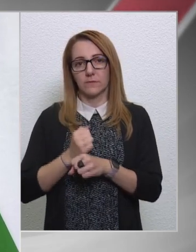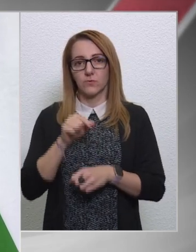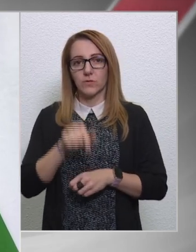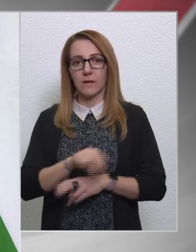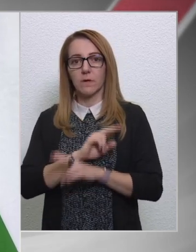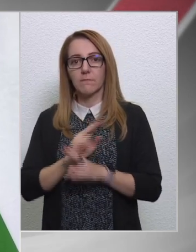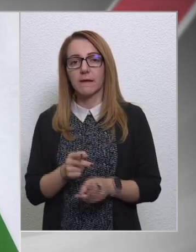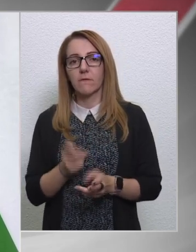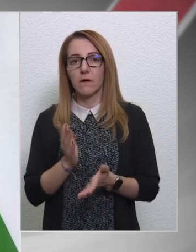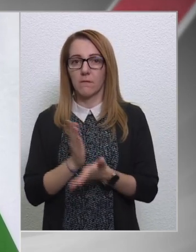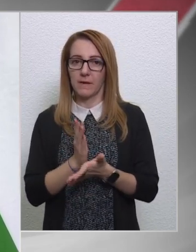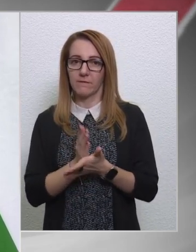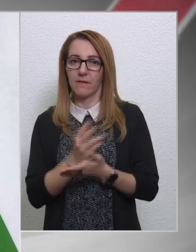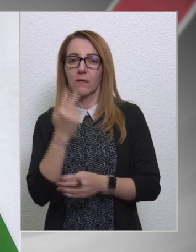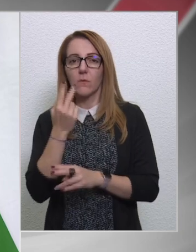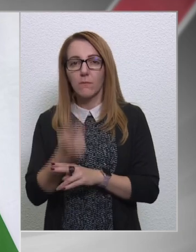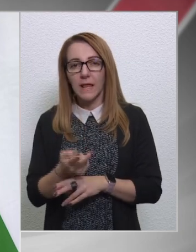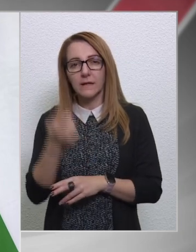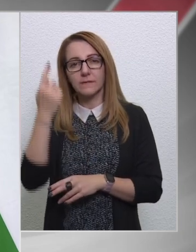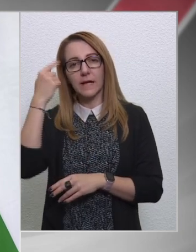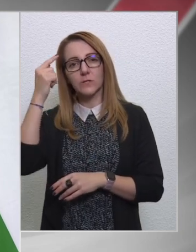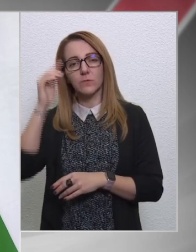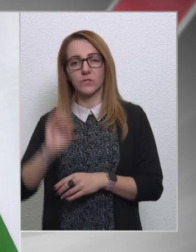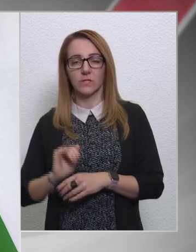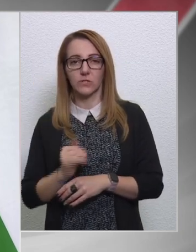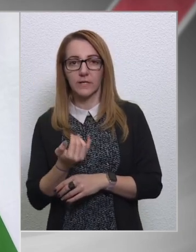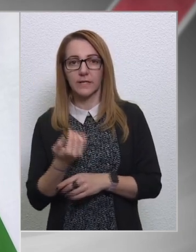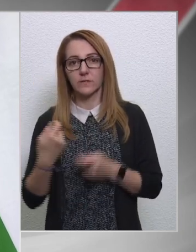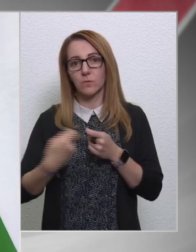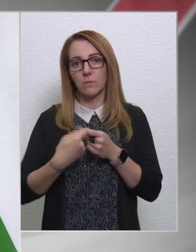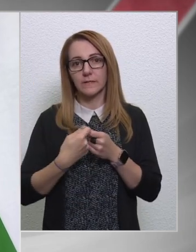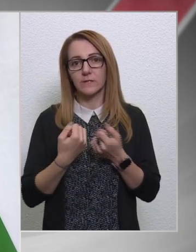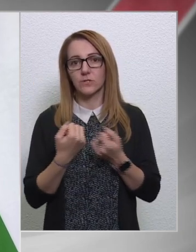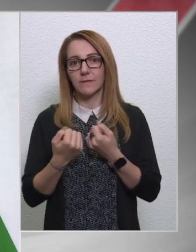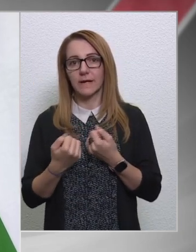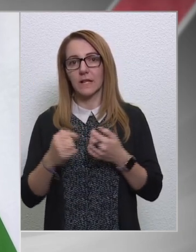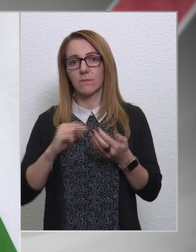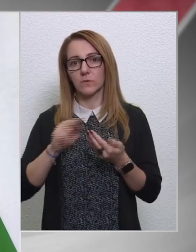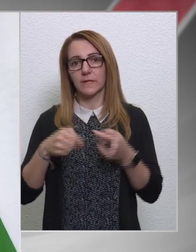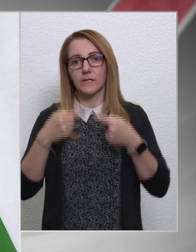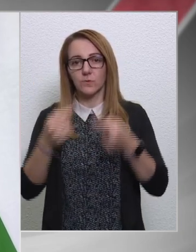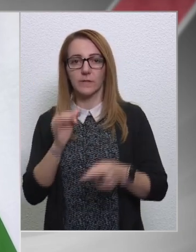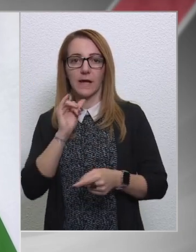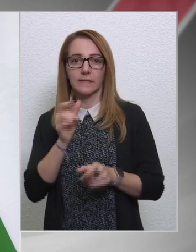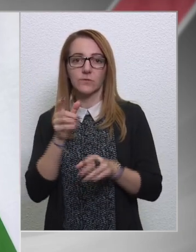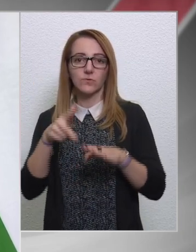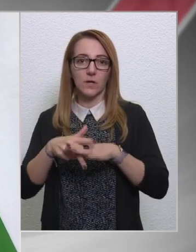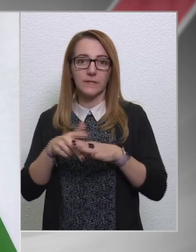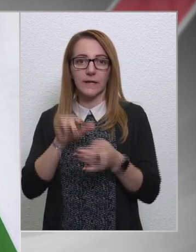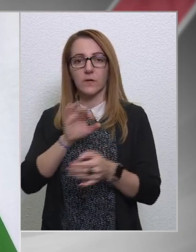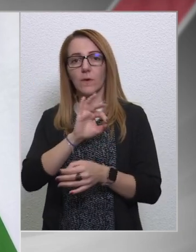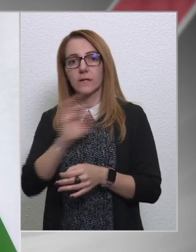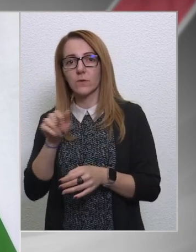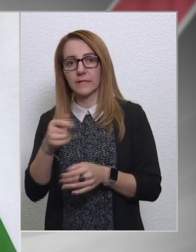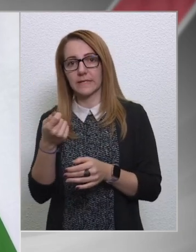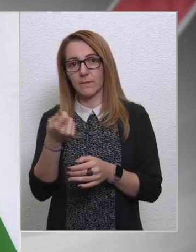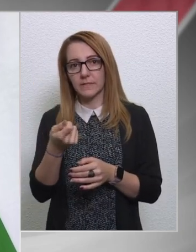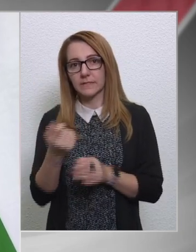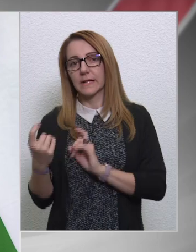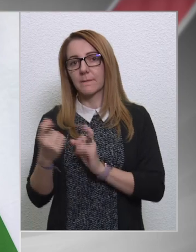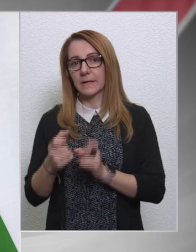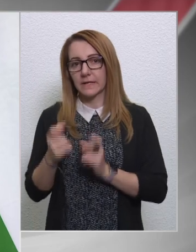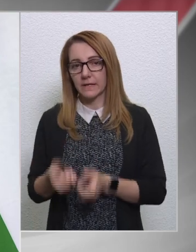megvan a kellő belátásbölcsesség, és a partnerségi megállapodást követően semmi akadály nincs annak, hogy januártól ezek a pénzek